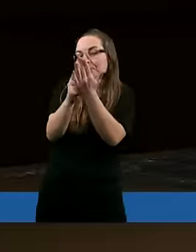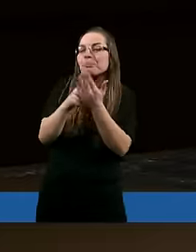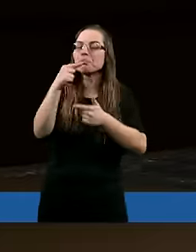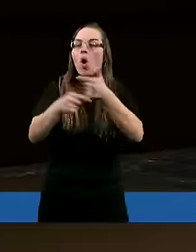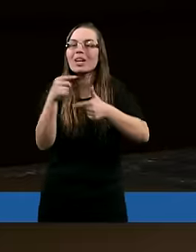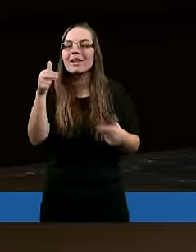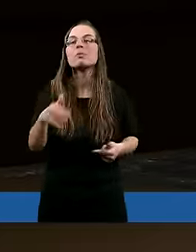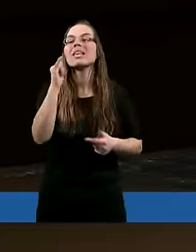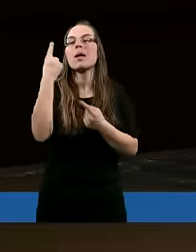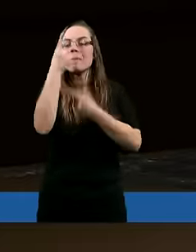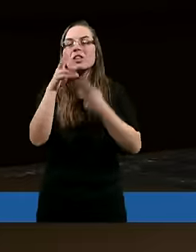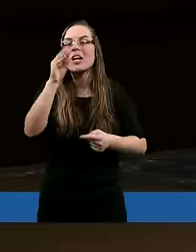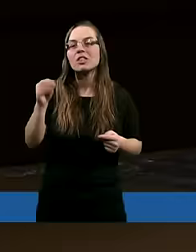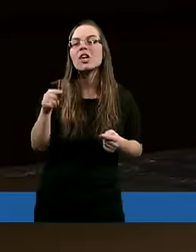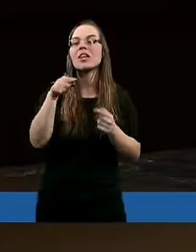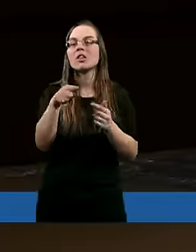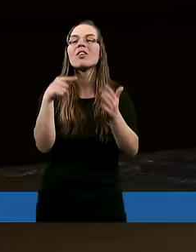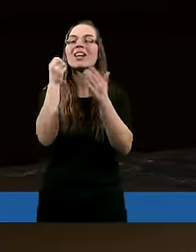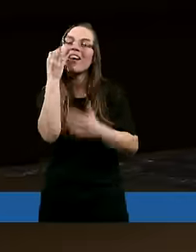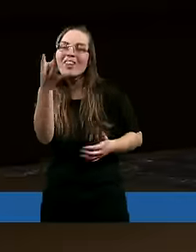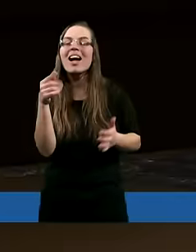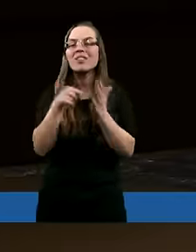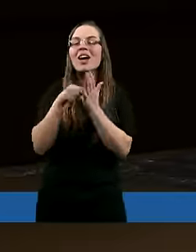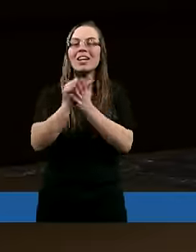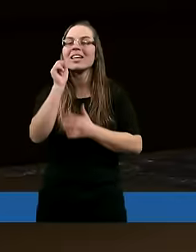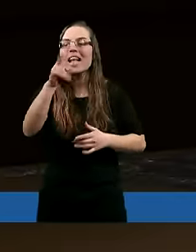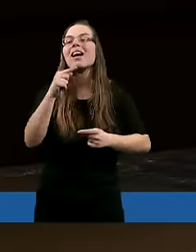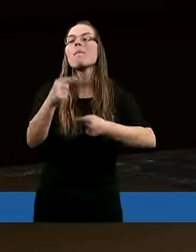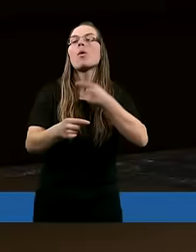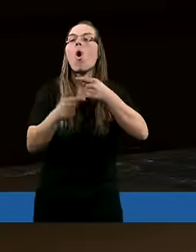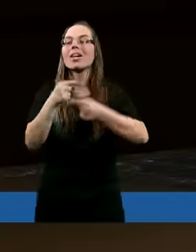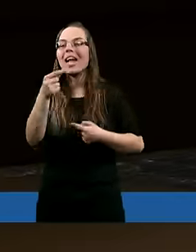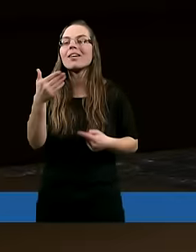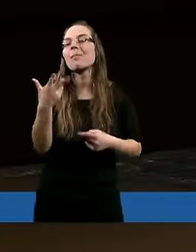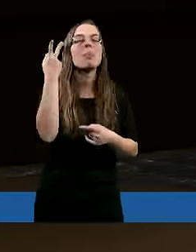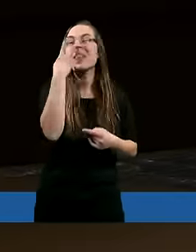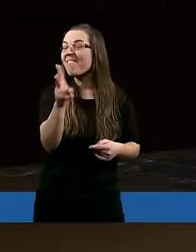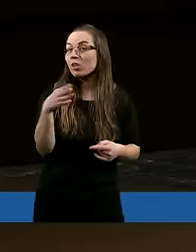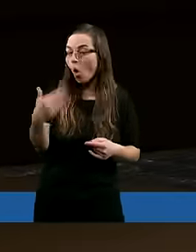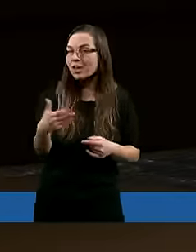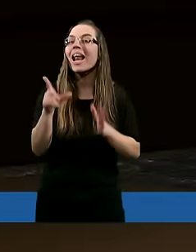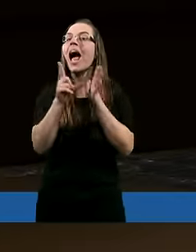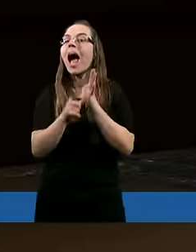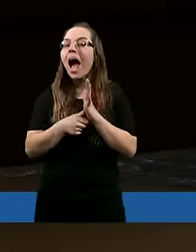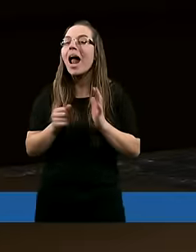procesu. I myślę, że to trwanie to właśnie jest takim procesem niewidocznym